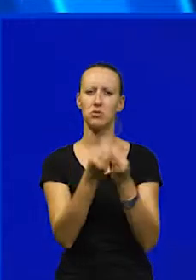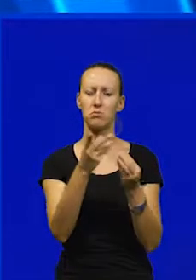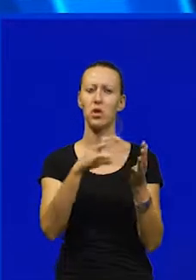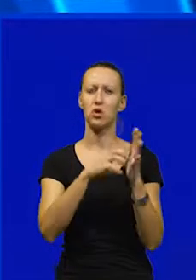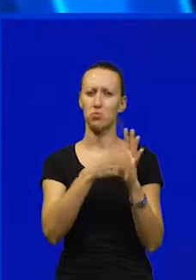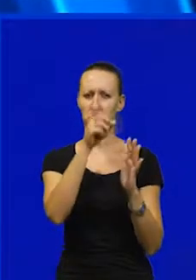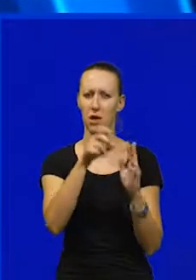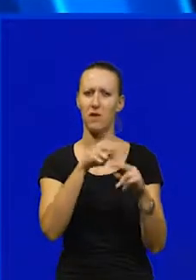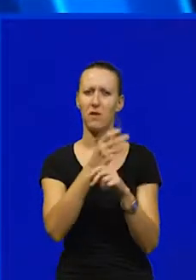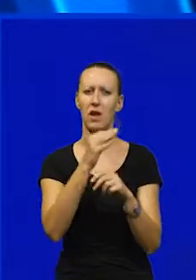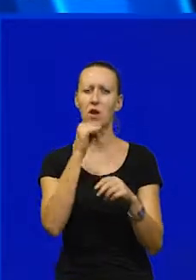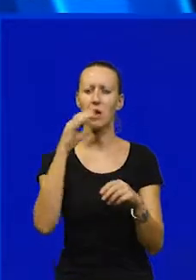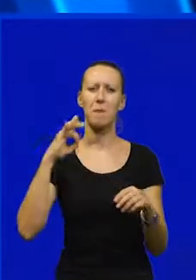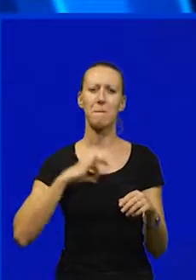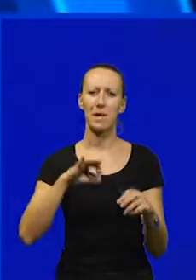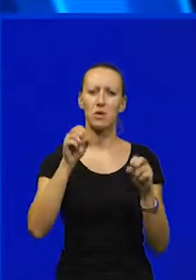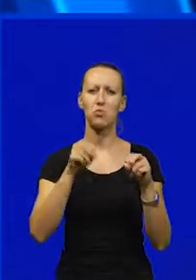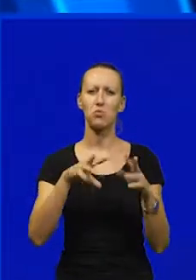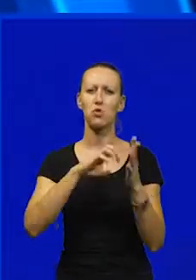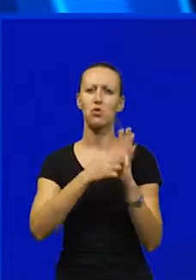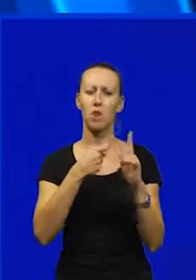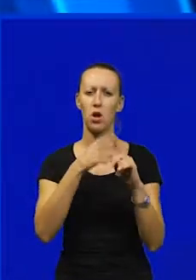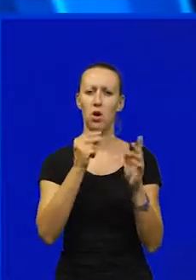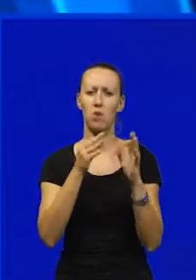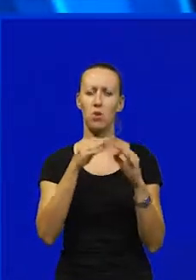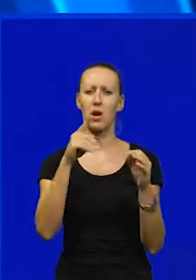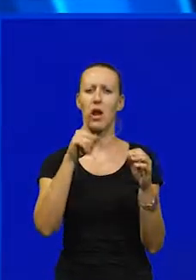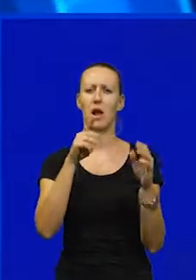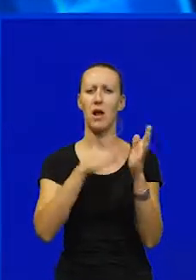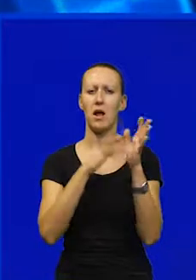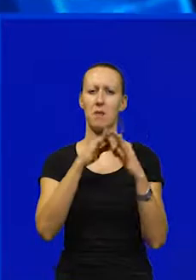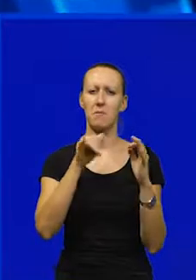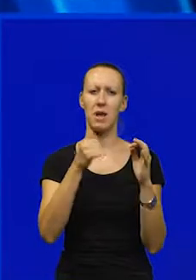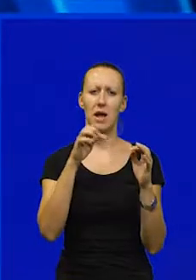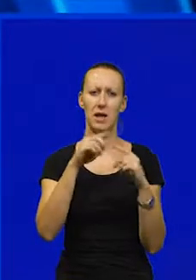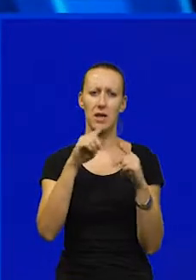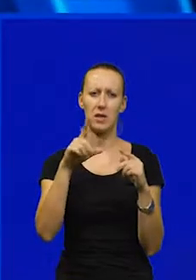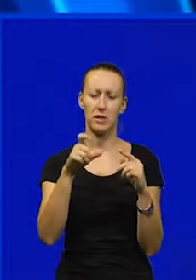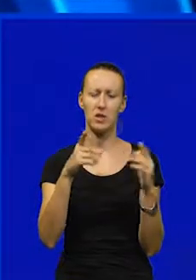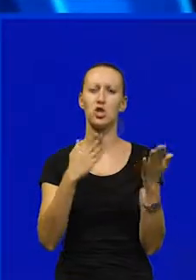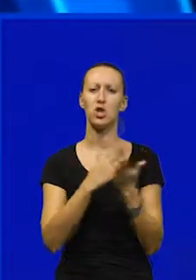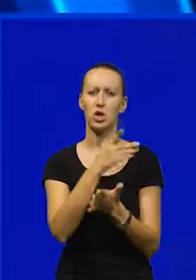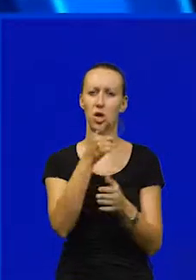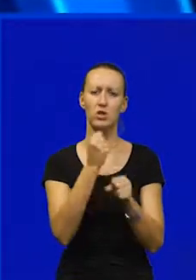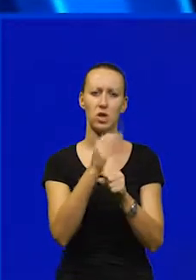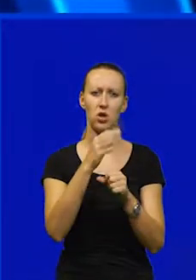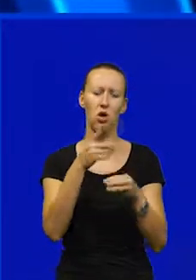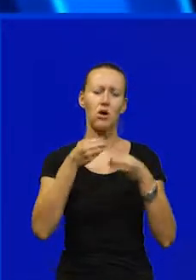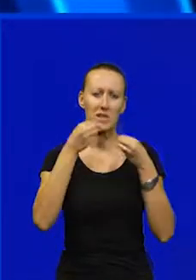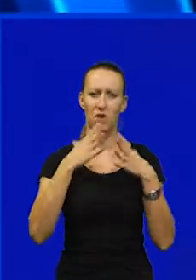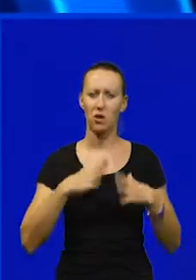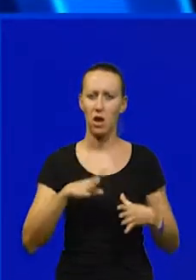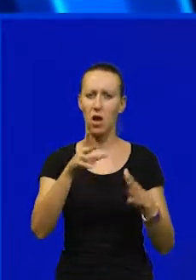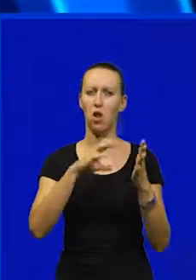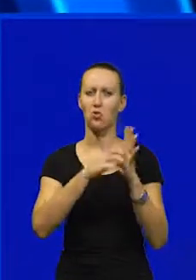župana Valtera Flega i predsjednice Pulske županijske komore Jasneja Klin Majetić. Iako se radio o savjetu davnom tijelu,